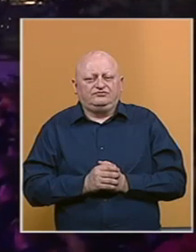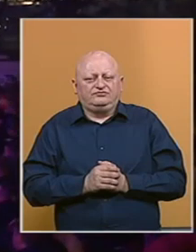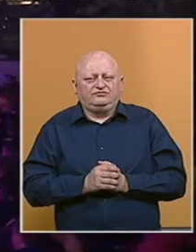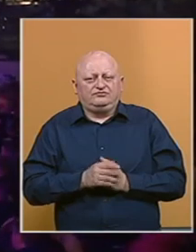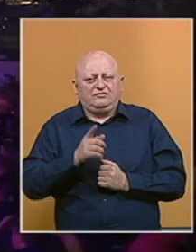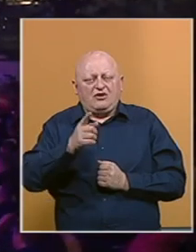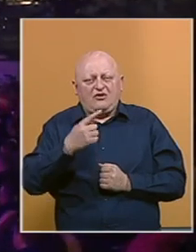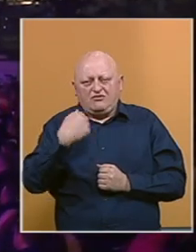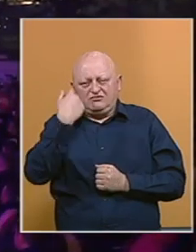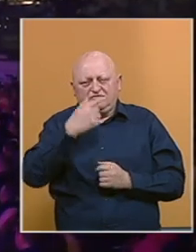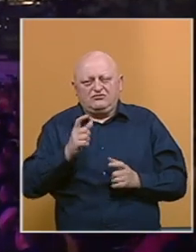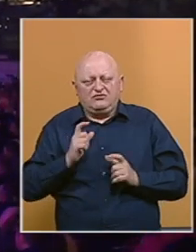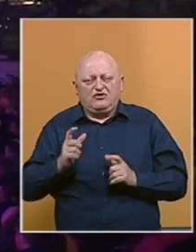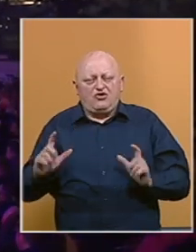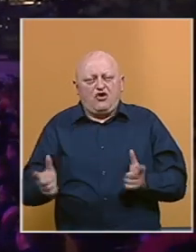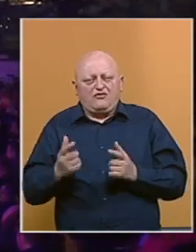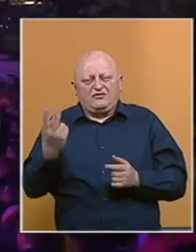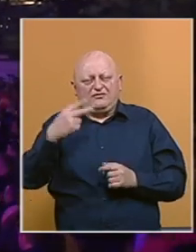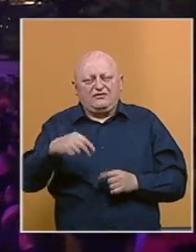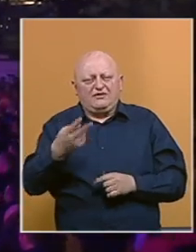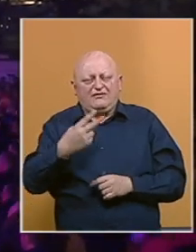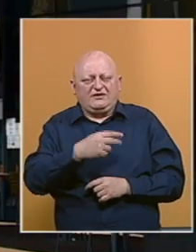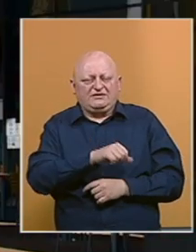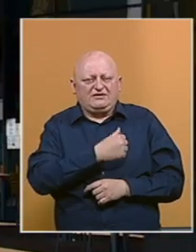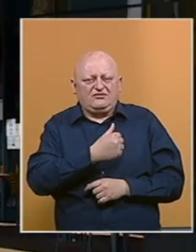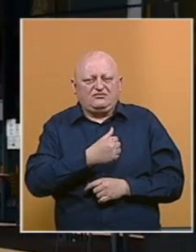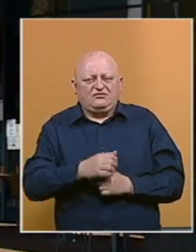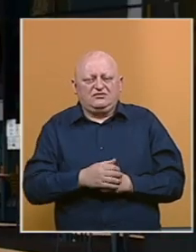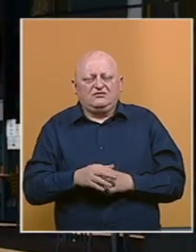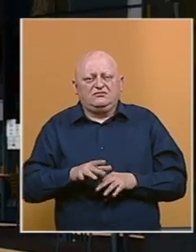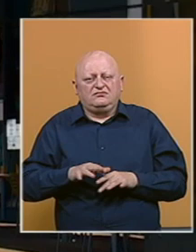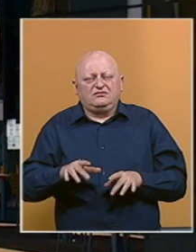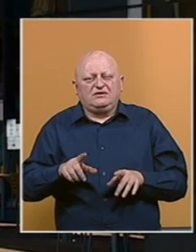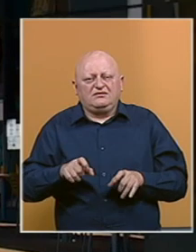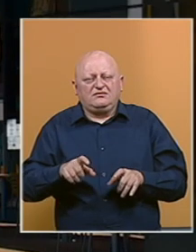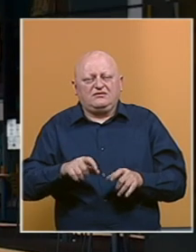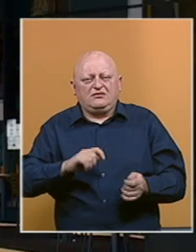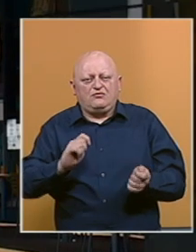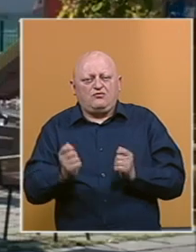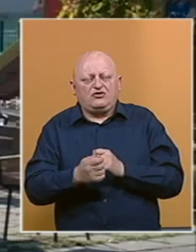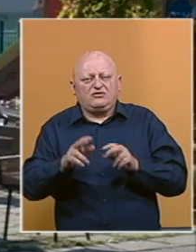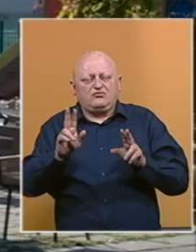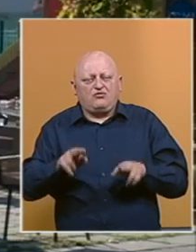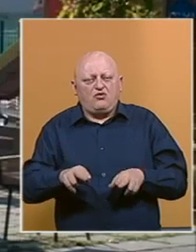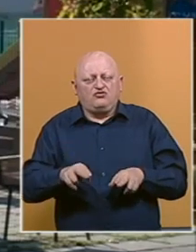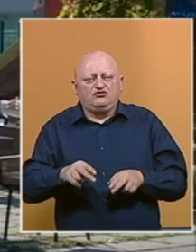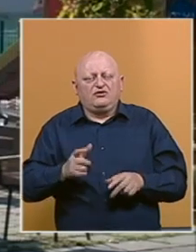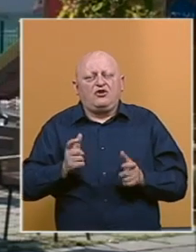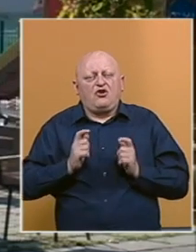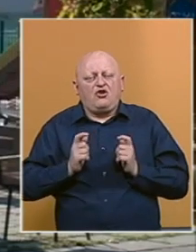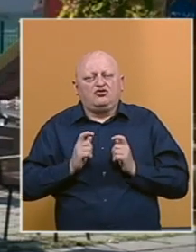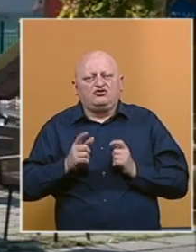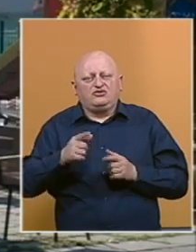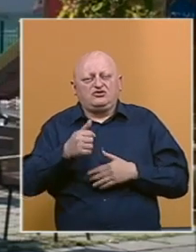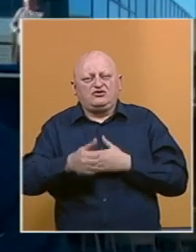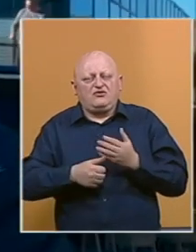Ovako je izgledao doček nove 2020. godine. Pandemija koronavirusa promijenila je mogućnosti, ali i očekivanja